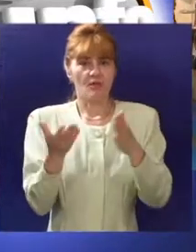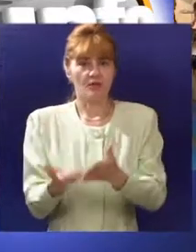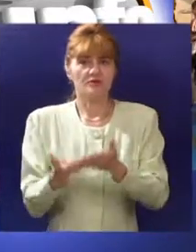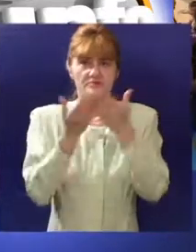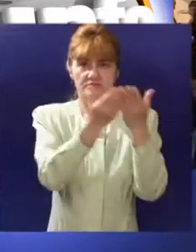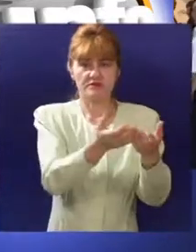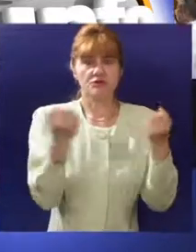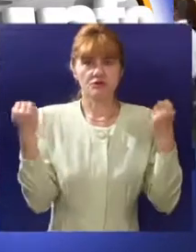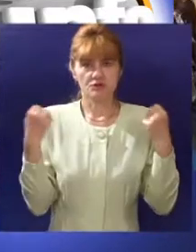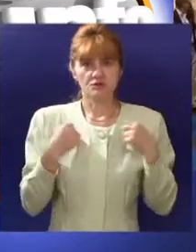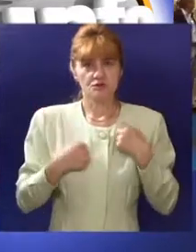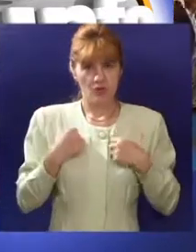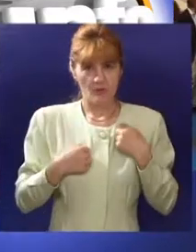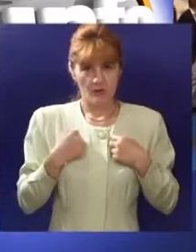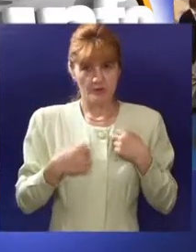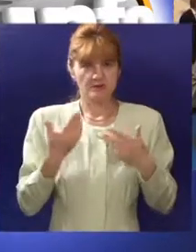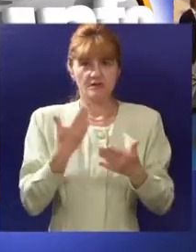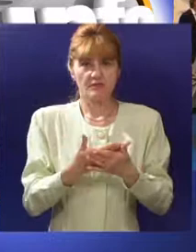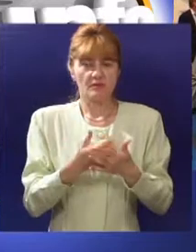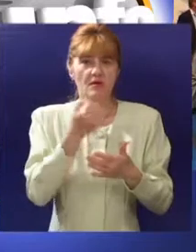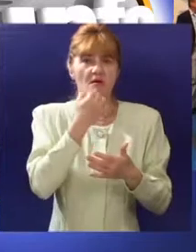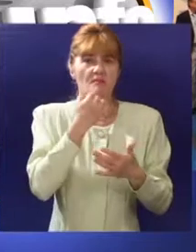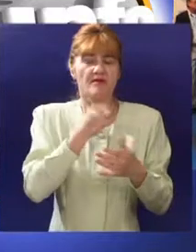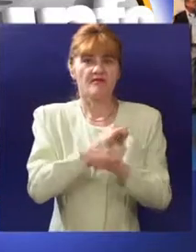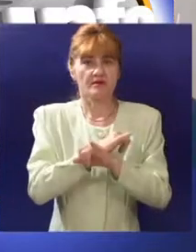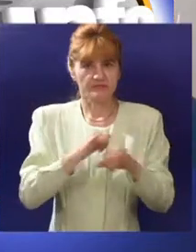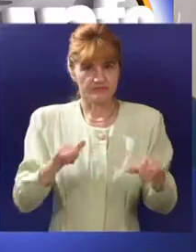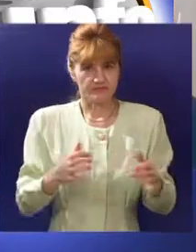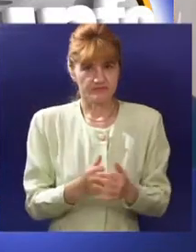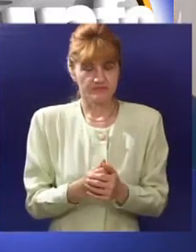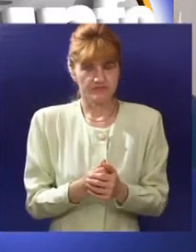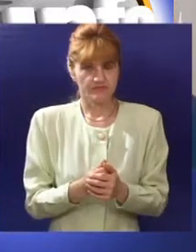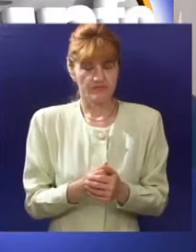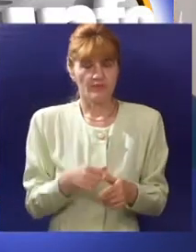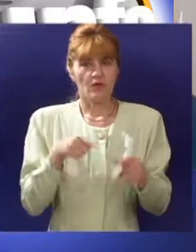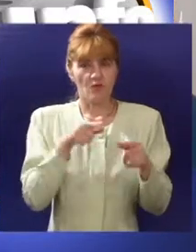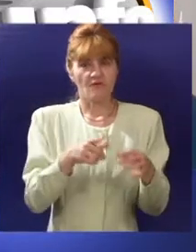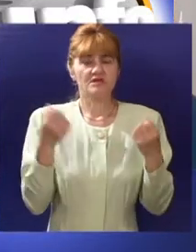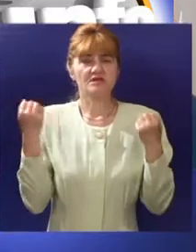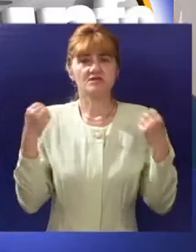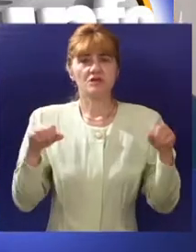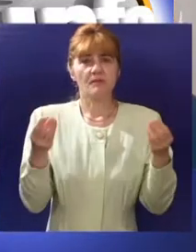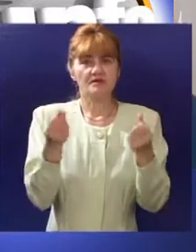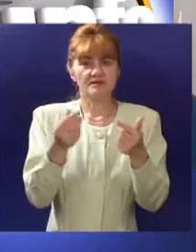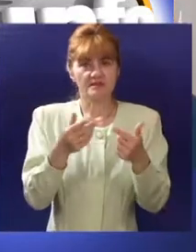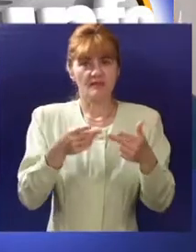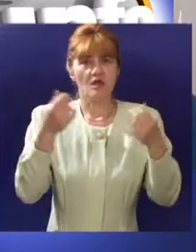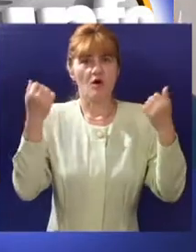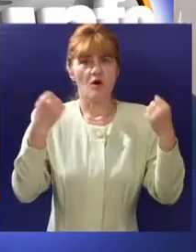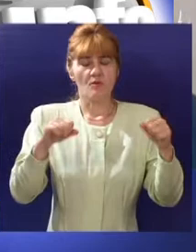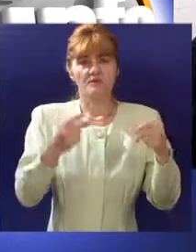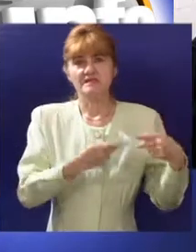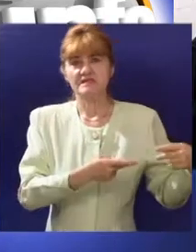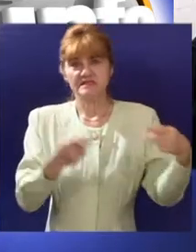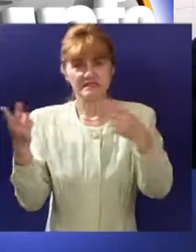Subotica, koja je jedan od aduta za ulaganja u privrednu zonu Mali Bajmok. Slobodna zona omogućava slobodan uvoz